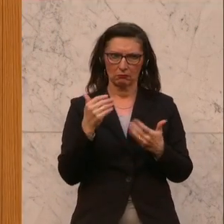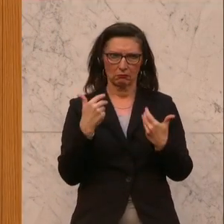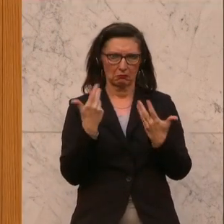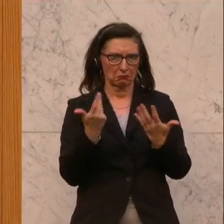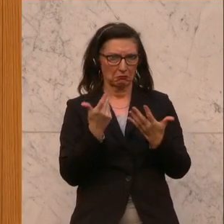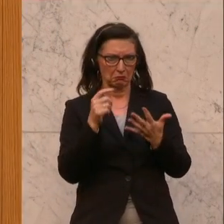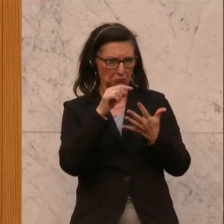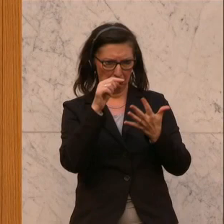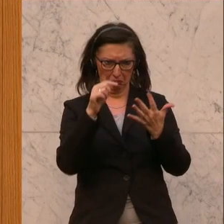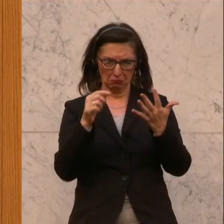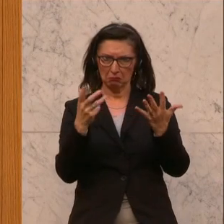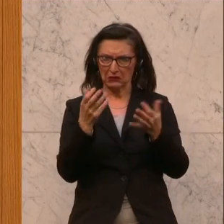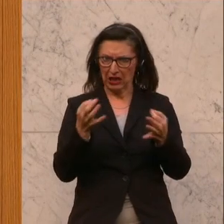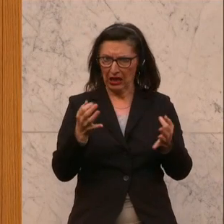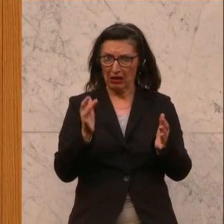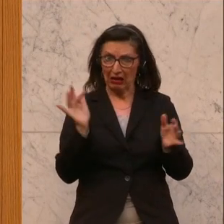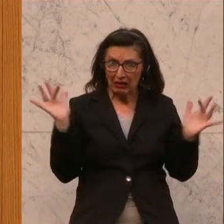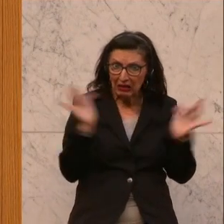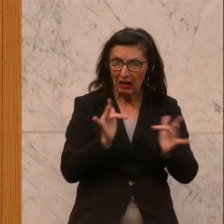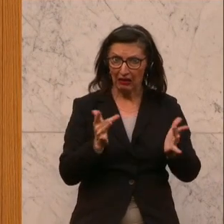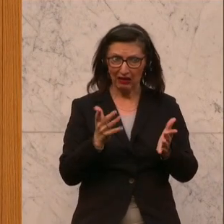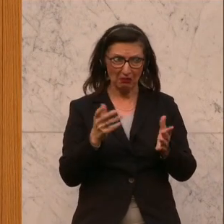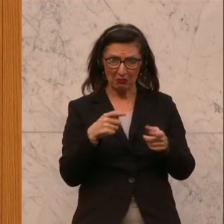Punkte, wo man jetzt sagen kann, da kann man jetzt massiv dagegen sein.